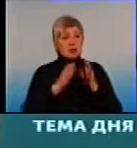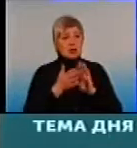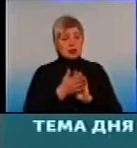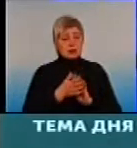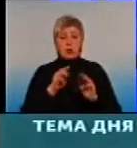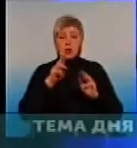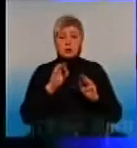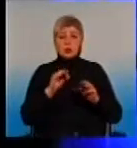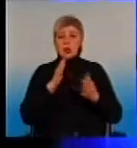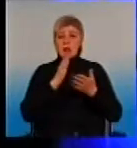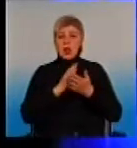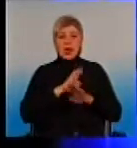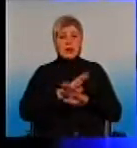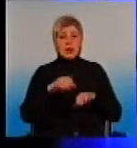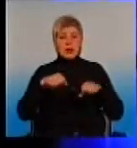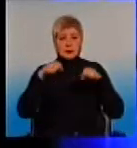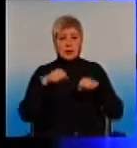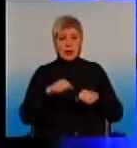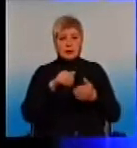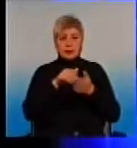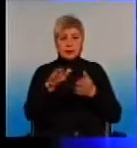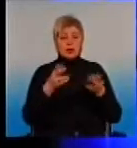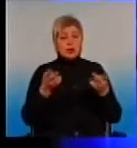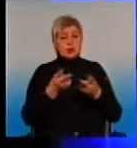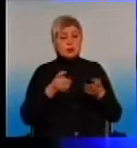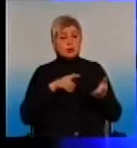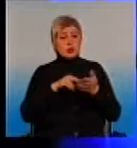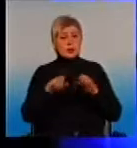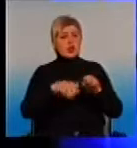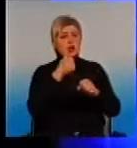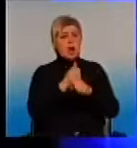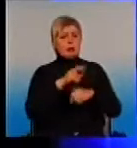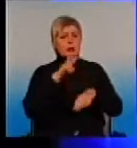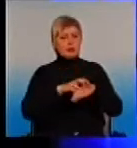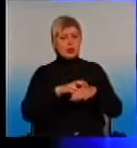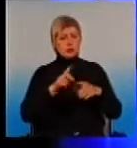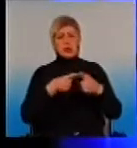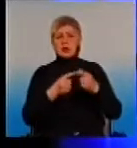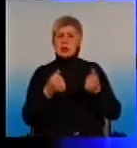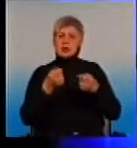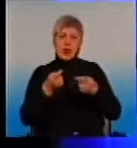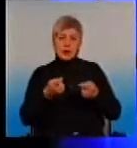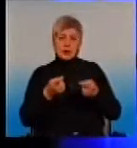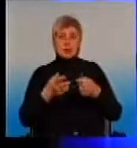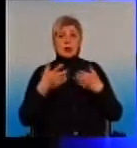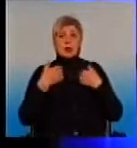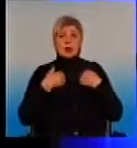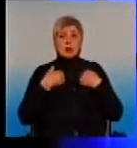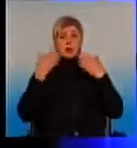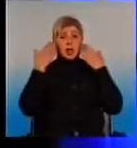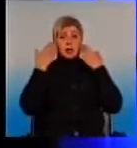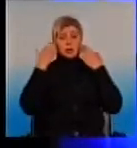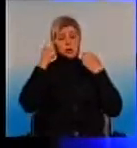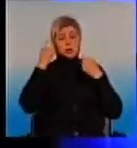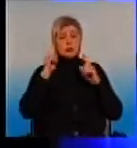робити в таких випадках? В таких випадках треба звернутися в амбулаторію, або головному врачу. Я не думаю, що далі придеться когось звернутися,